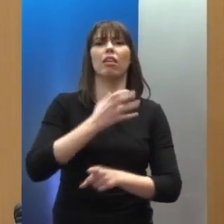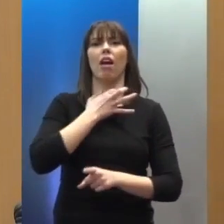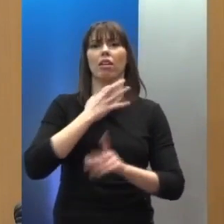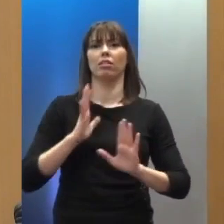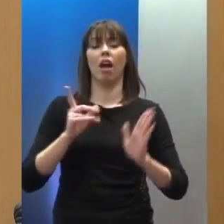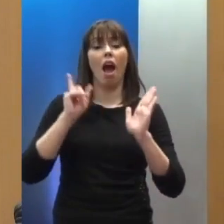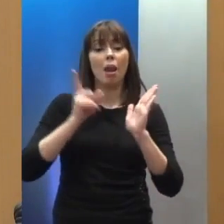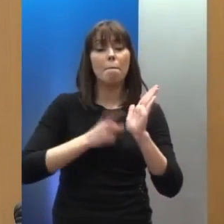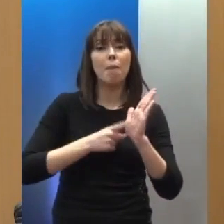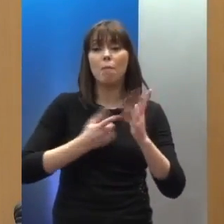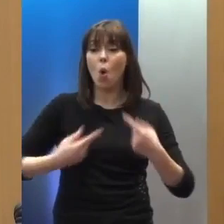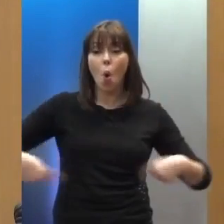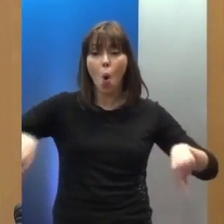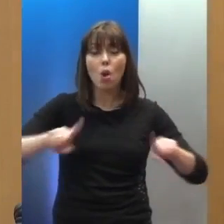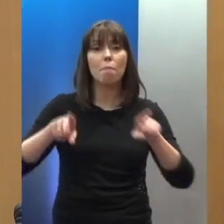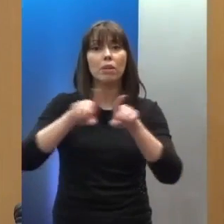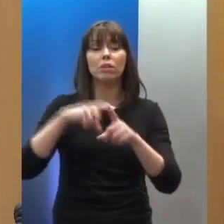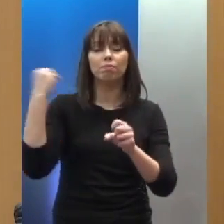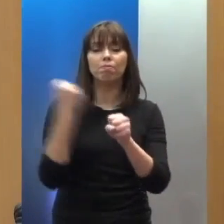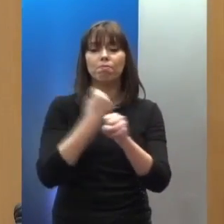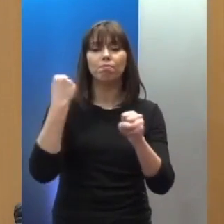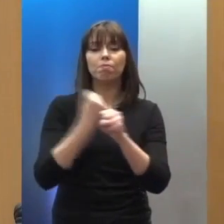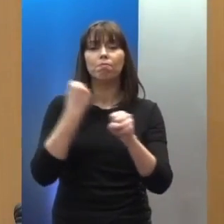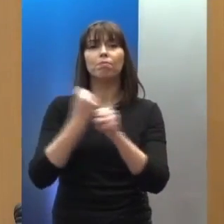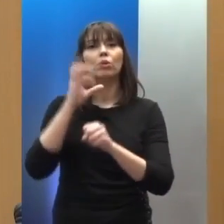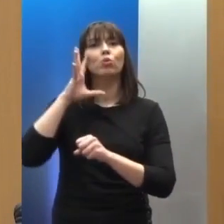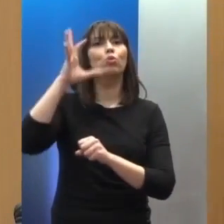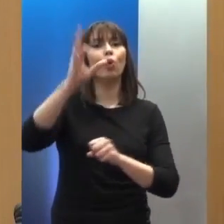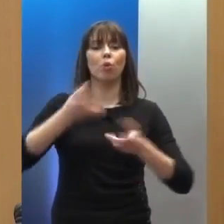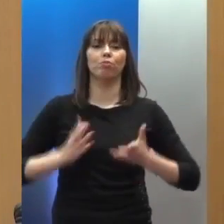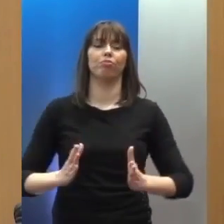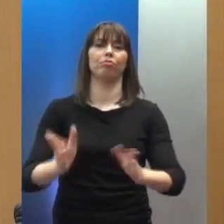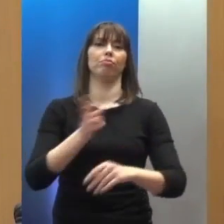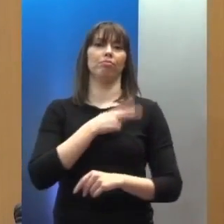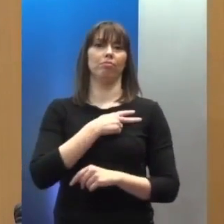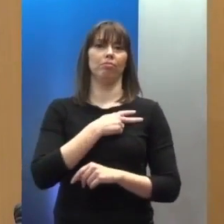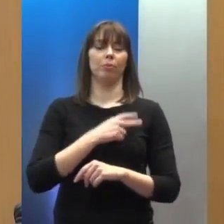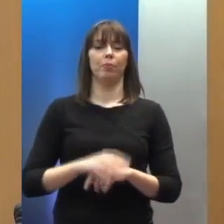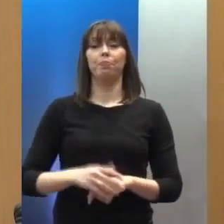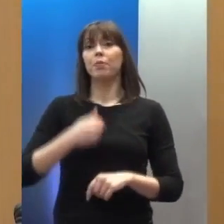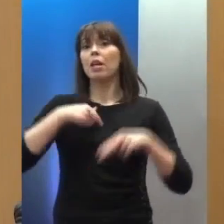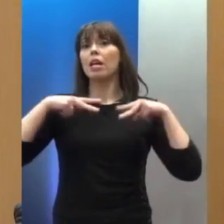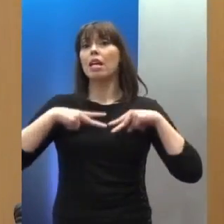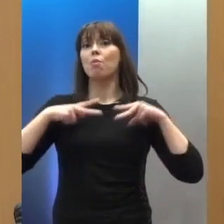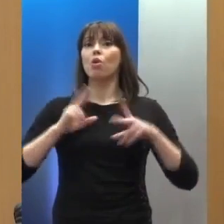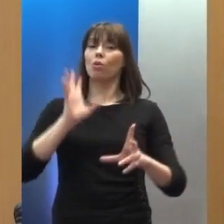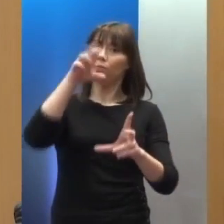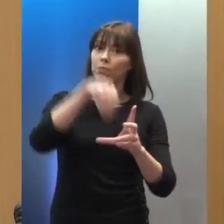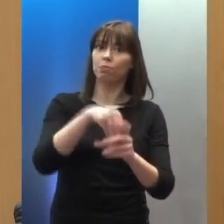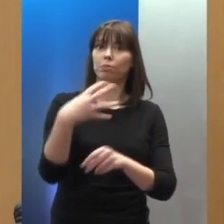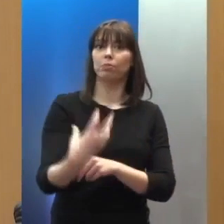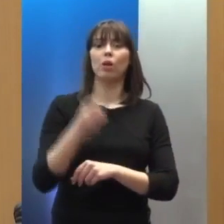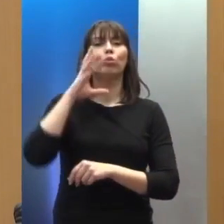να δουλεύουμε όλοι προς αυτήν κατεύθυνση. Συμμετέχομαι ως Υπουργείο ενεργά στις ομάδες